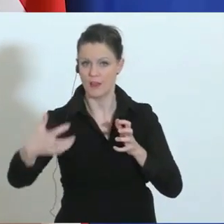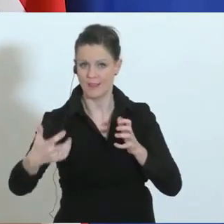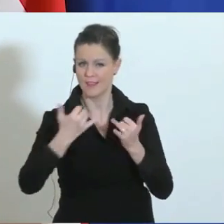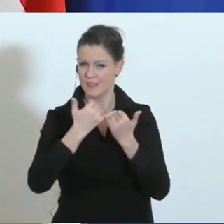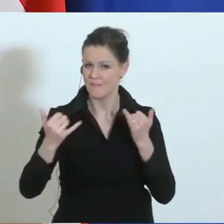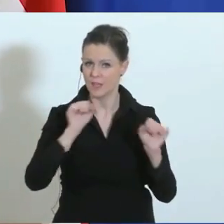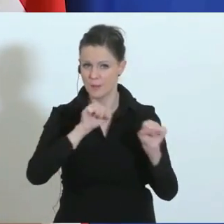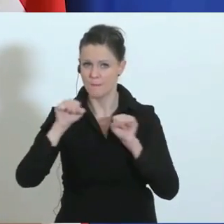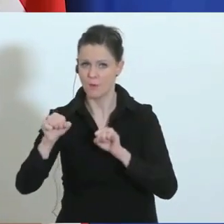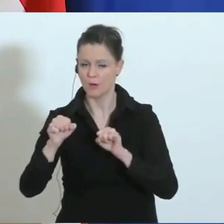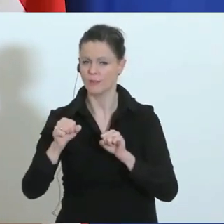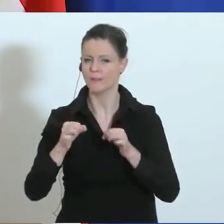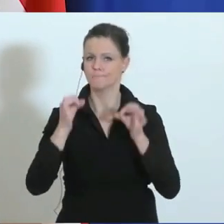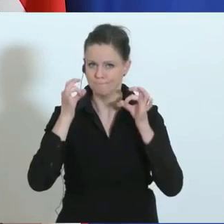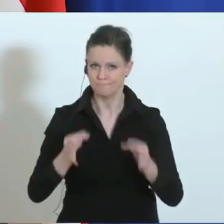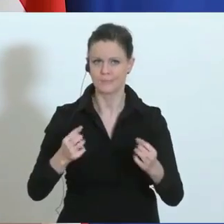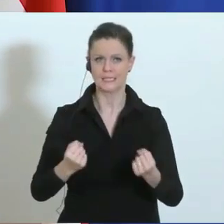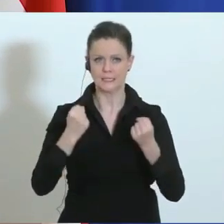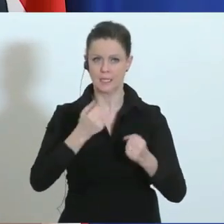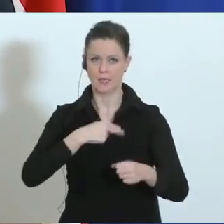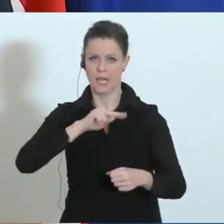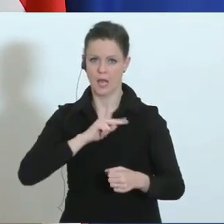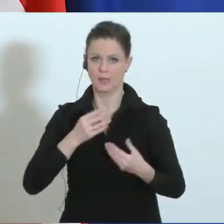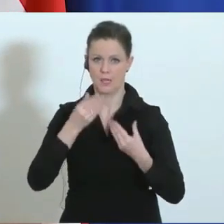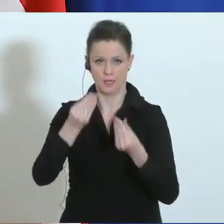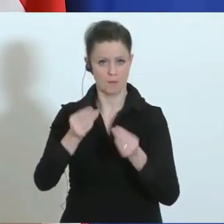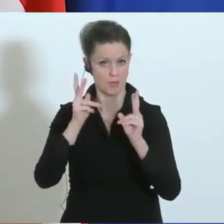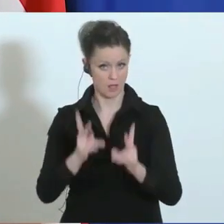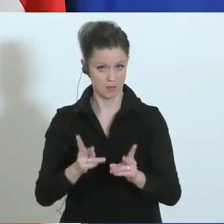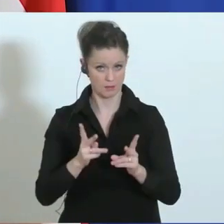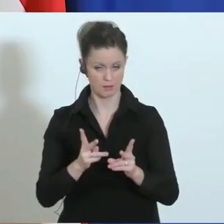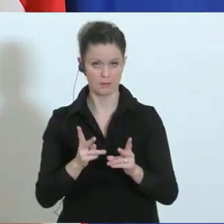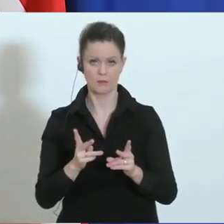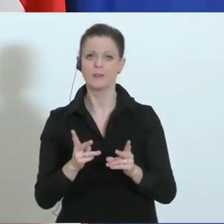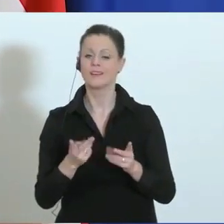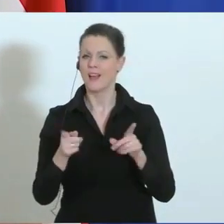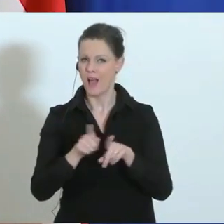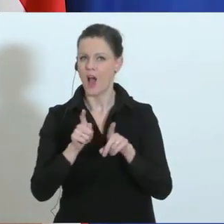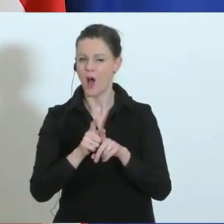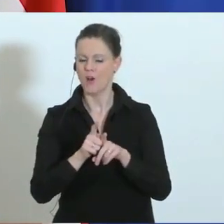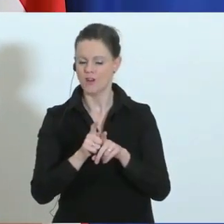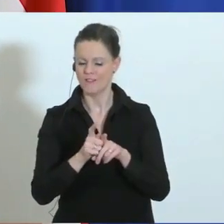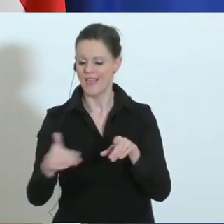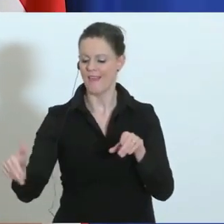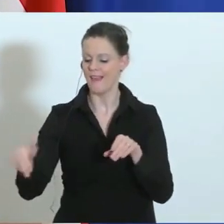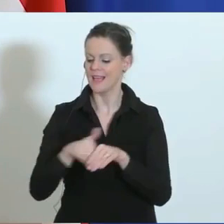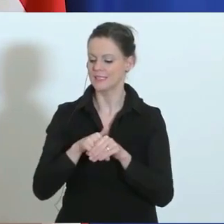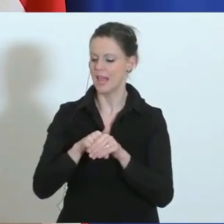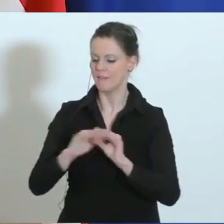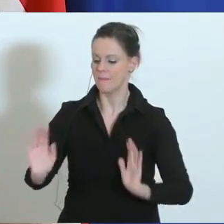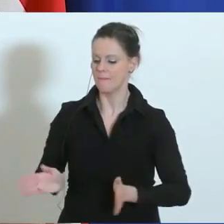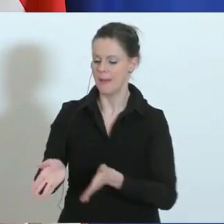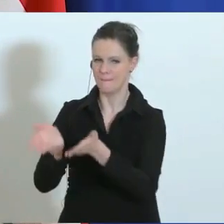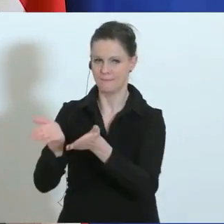ausreichend Sicherheit garantieren können. Dazu wurden unter anderem auch die Reserven jetzt mobil gemacht. Was heißt das?